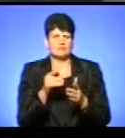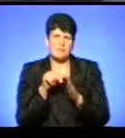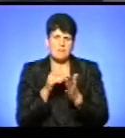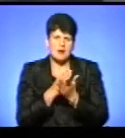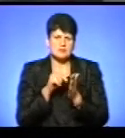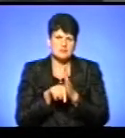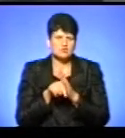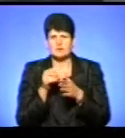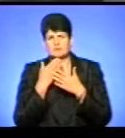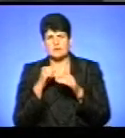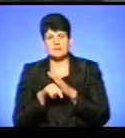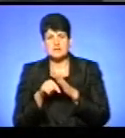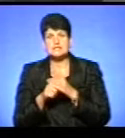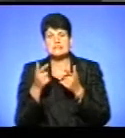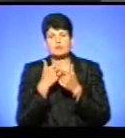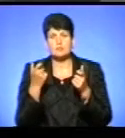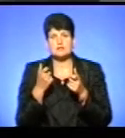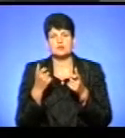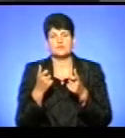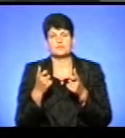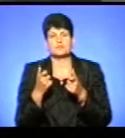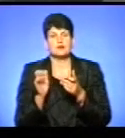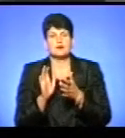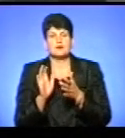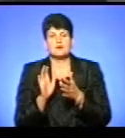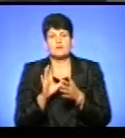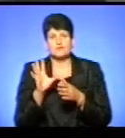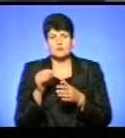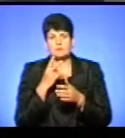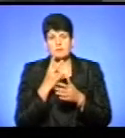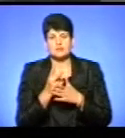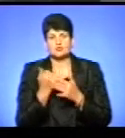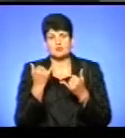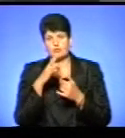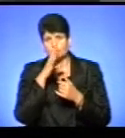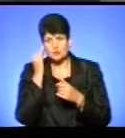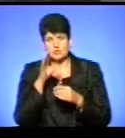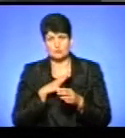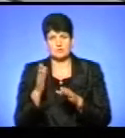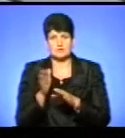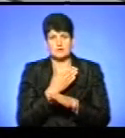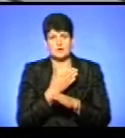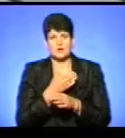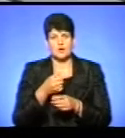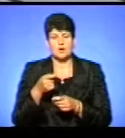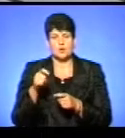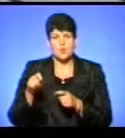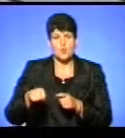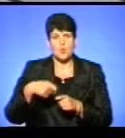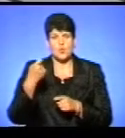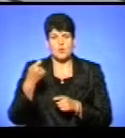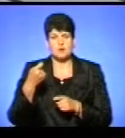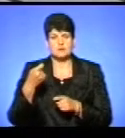ролі? Тобто, за інформацією, засобів масової інформації, ми спостерігали, що буквально сьогодні вночі був демонтований кухоль з парку Шевченка.